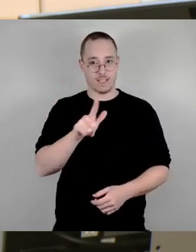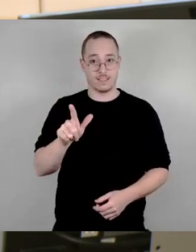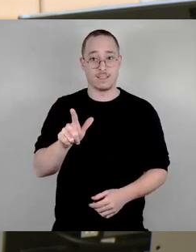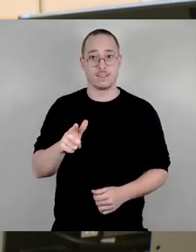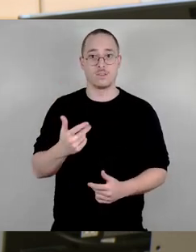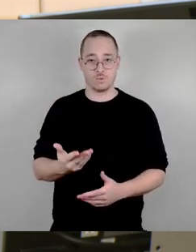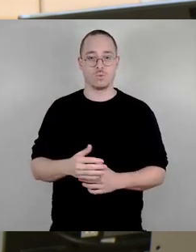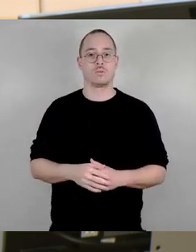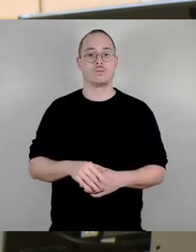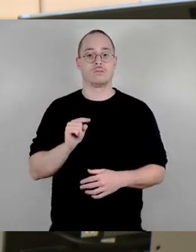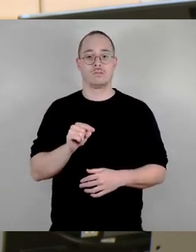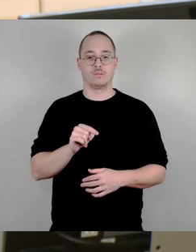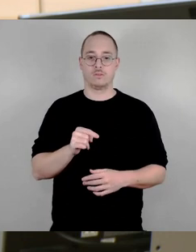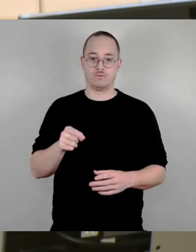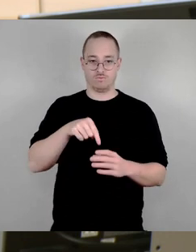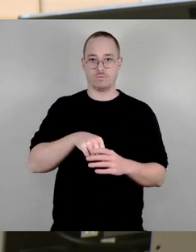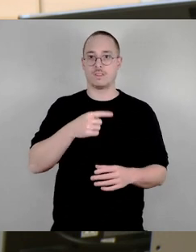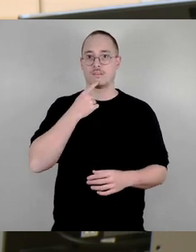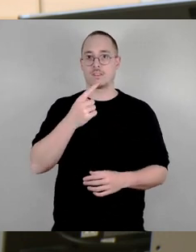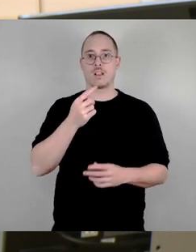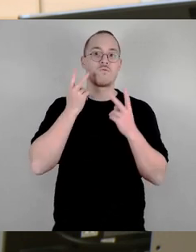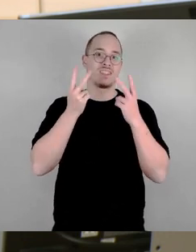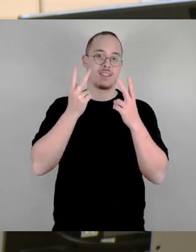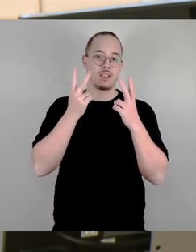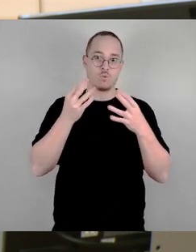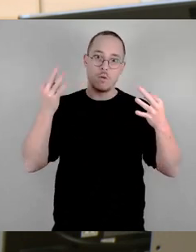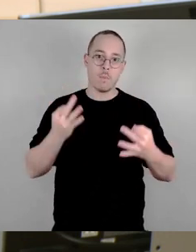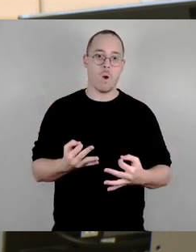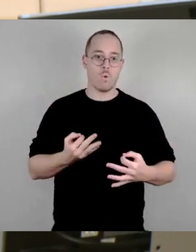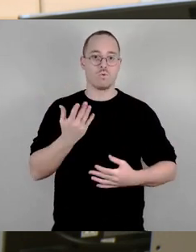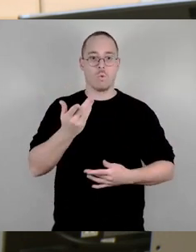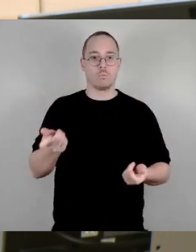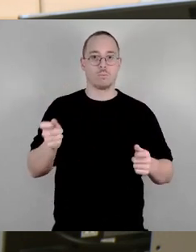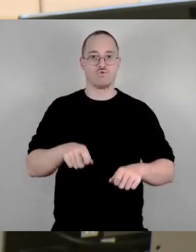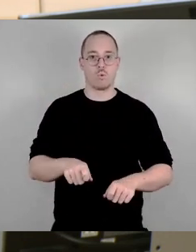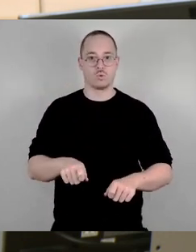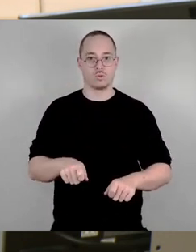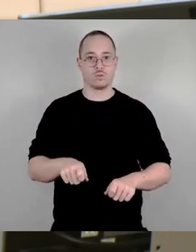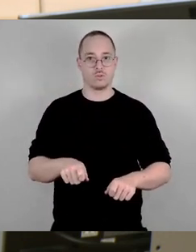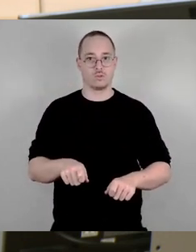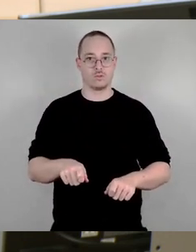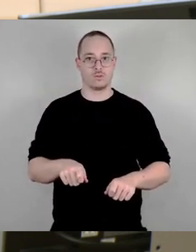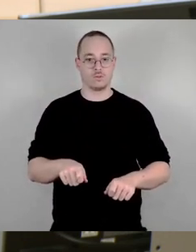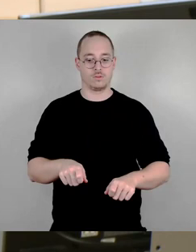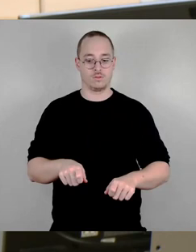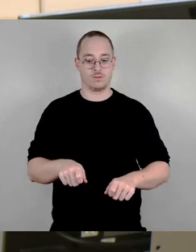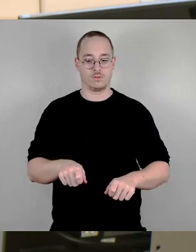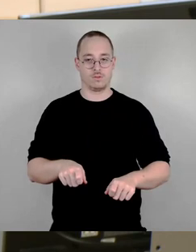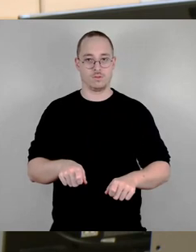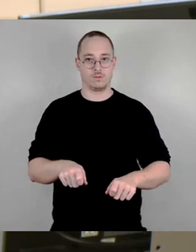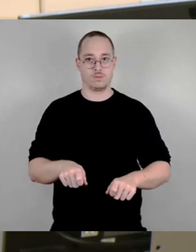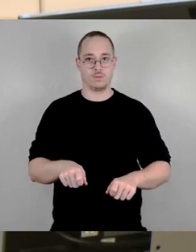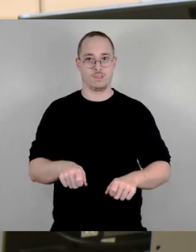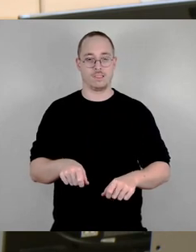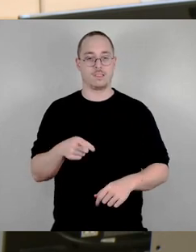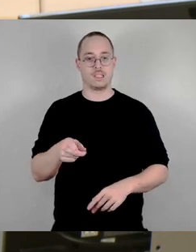dass es notwendig ist, den Beschluss, und darauf zielt es ab, dass die Stadt Dresden